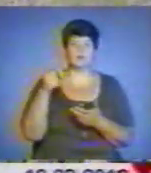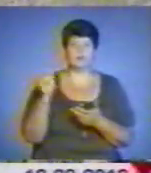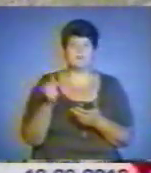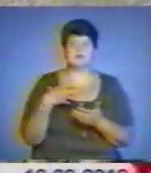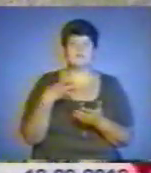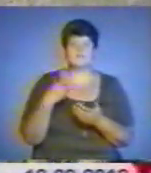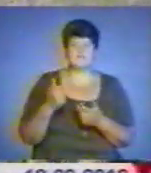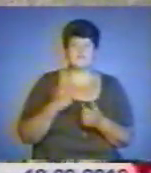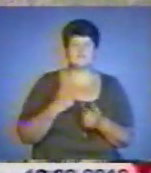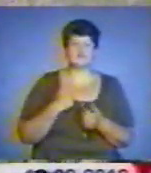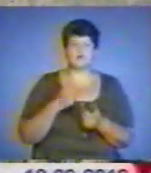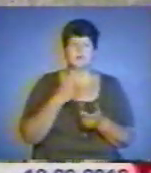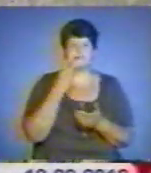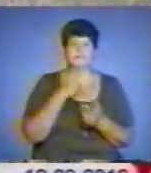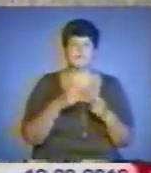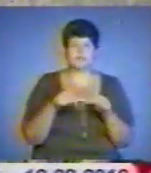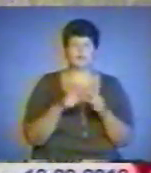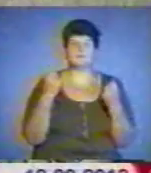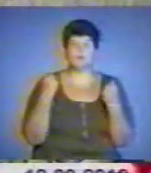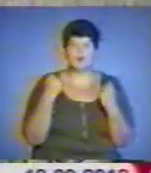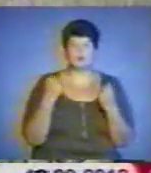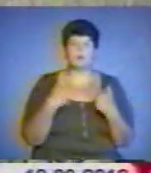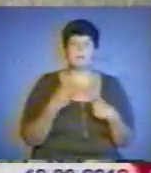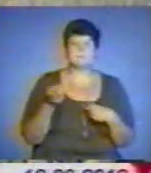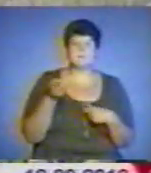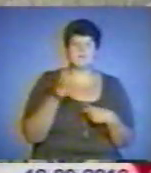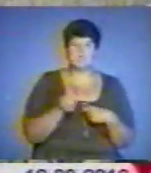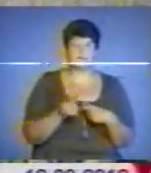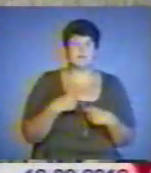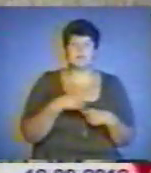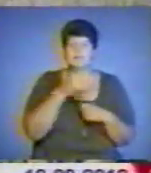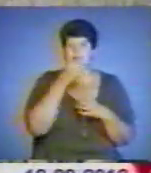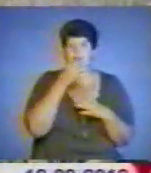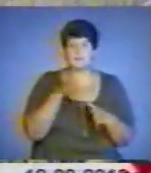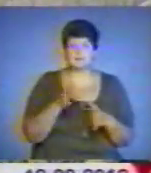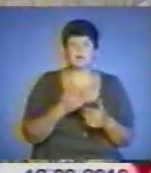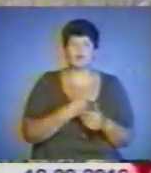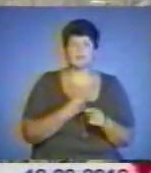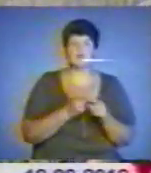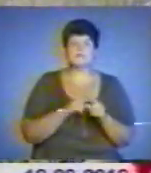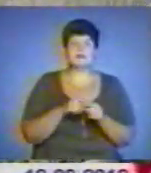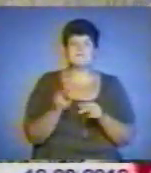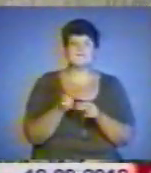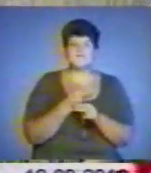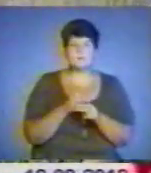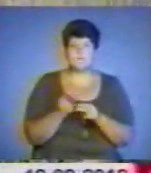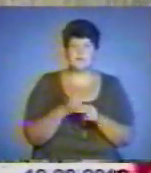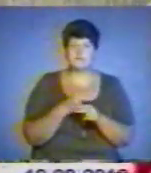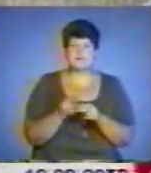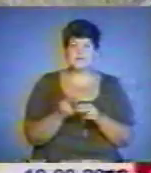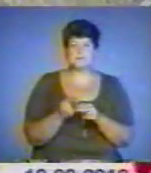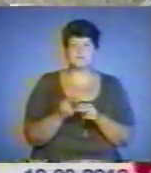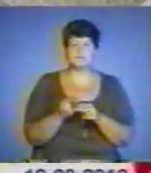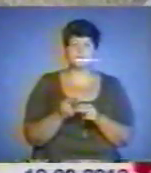військовим. І ми сюди прийшли, тому що нам це не подобається, ми хочемо це виправити. І